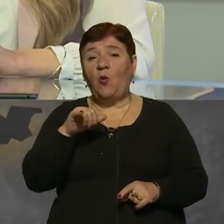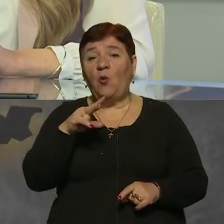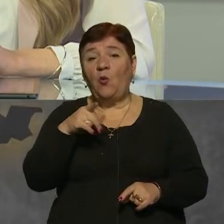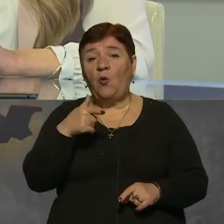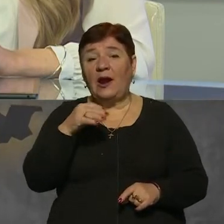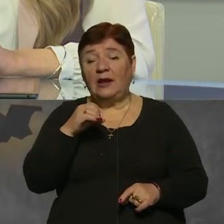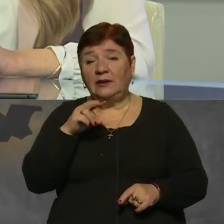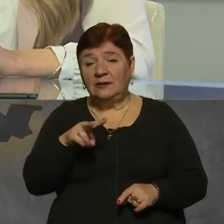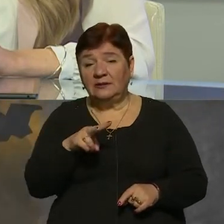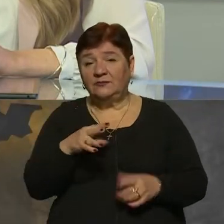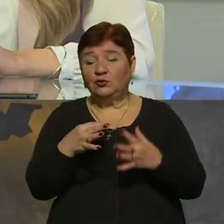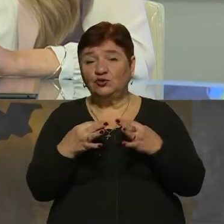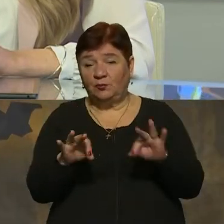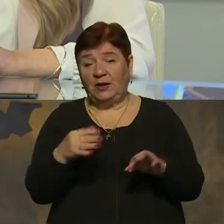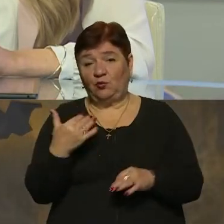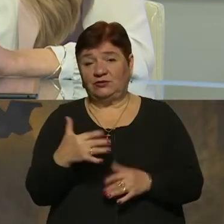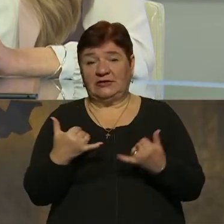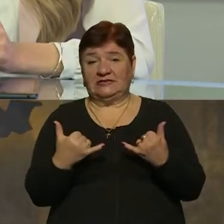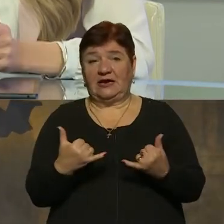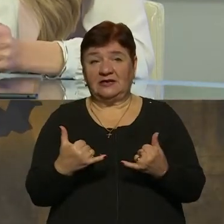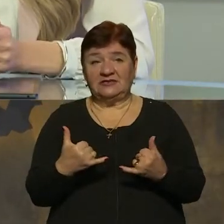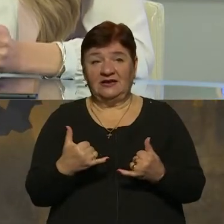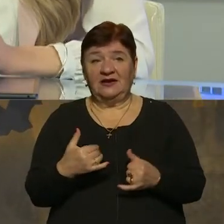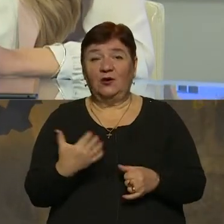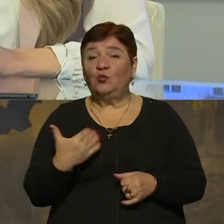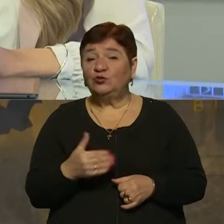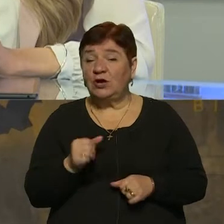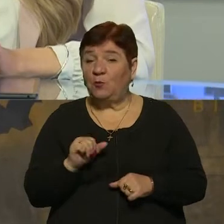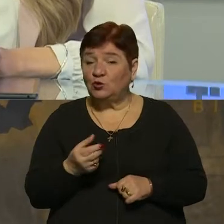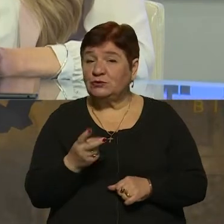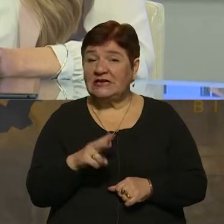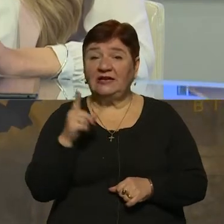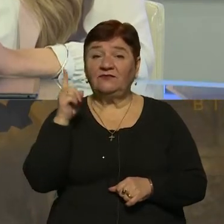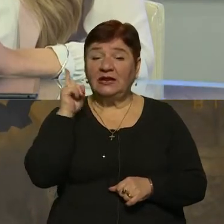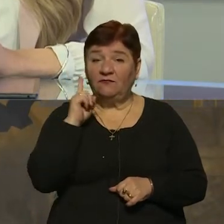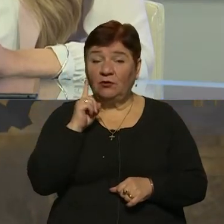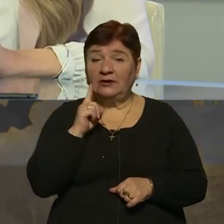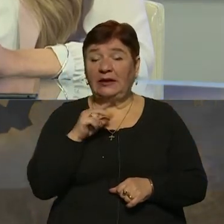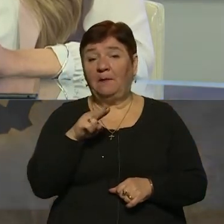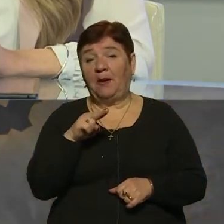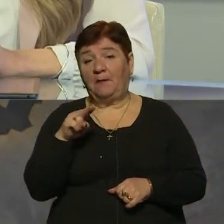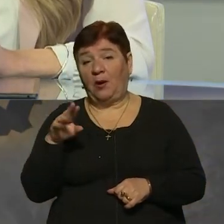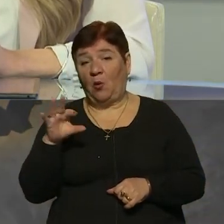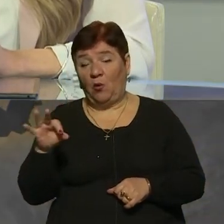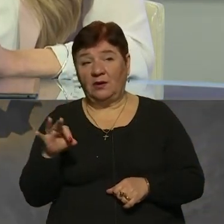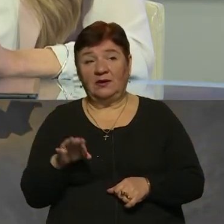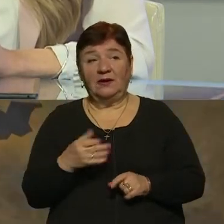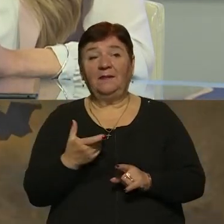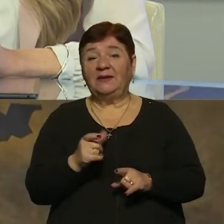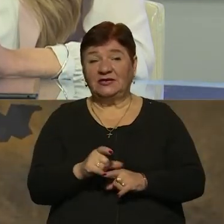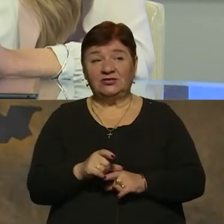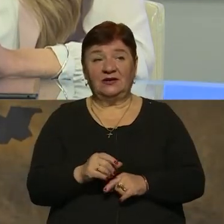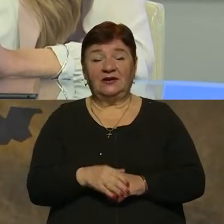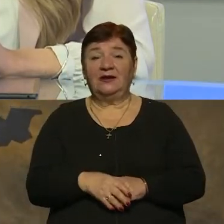додаток доступний вже зараз. Тобто всі зараз можуть зайти в телефони і вже скачати ЄППО? Ба більше.